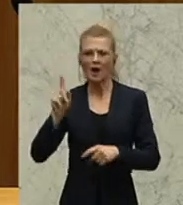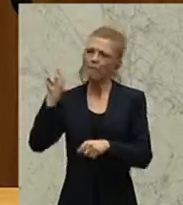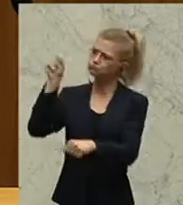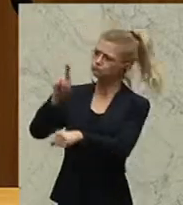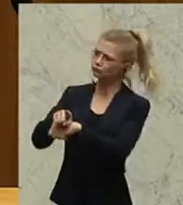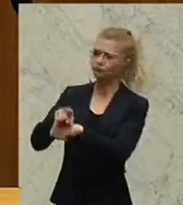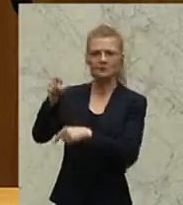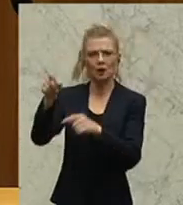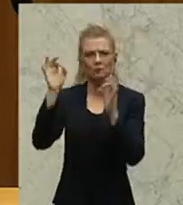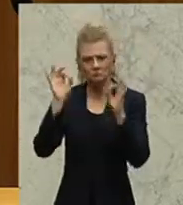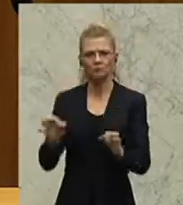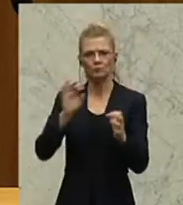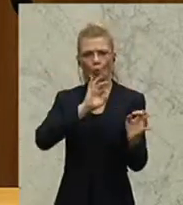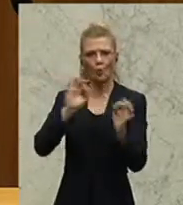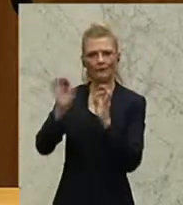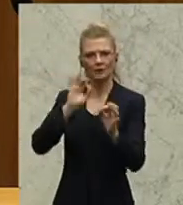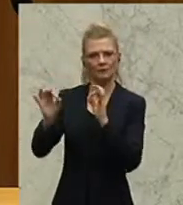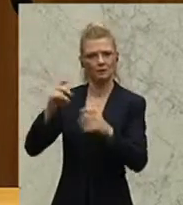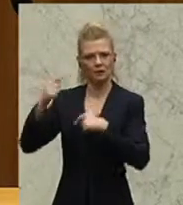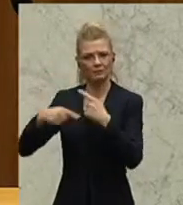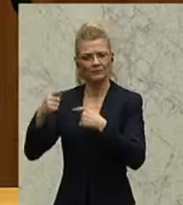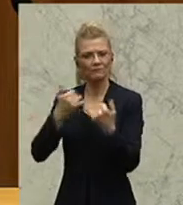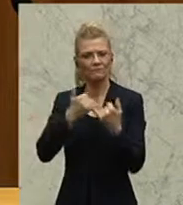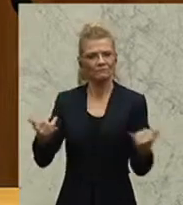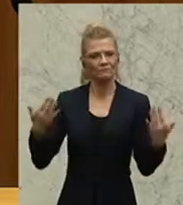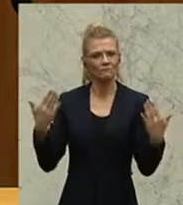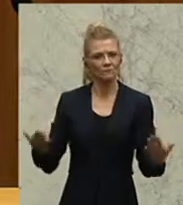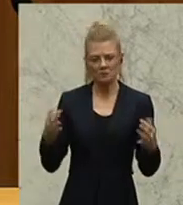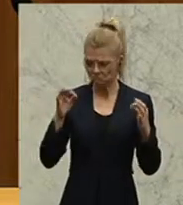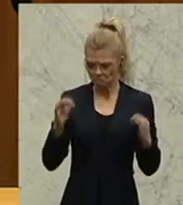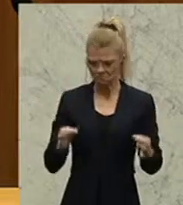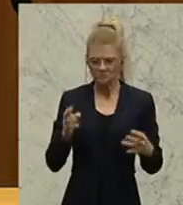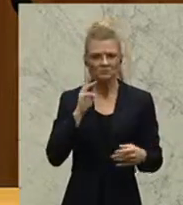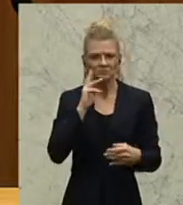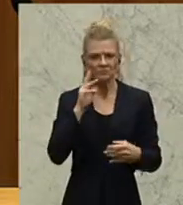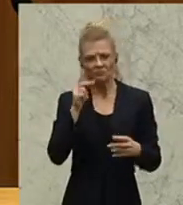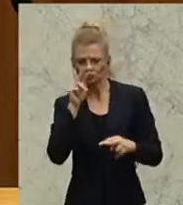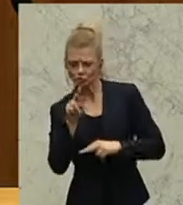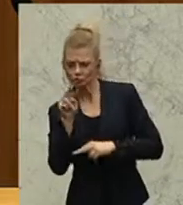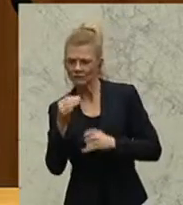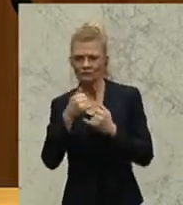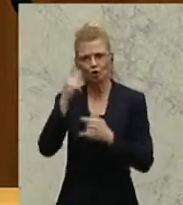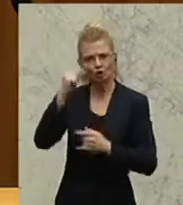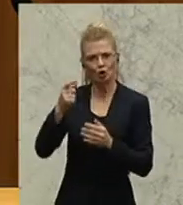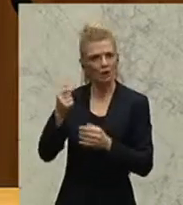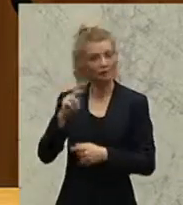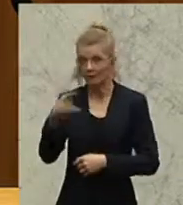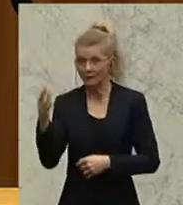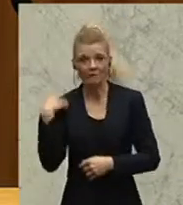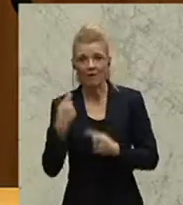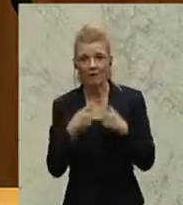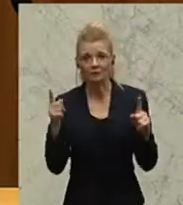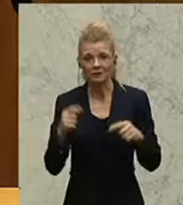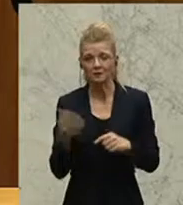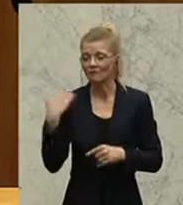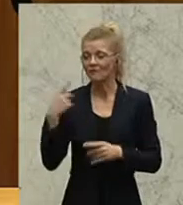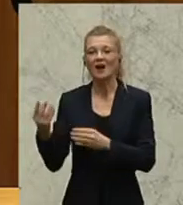hätte, im Sinne einer unternehmerischen Bauführung, die immer auf das Steuergeld schaut. Nein, man gab das Ganze